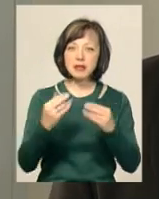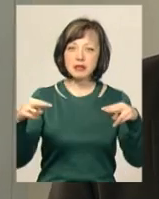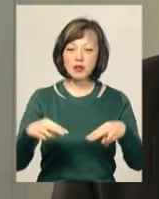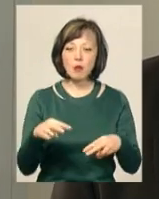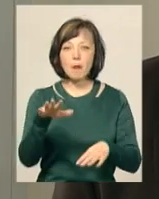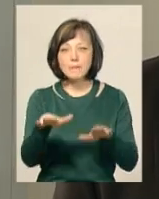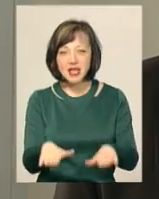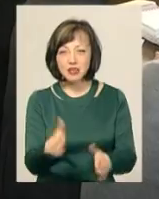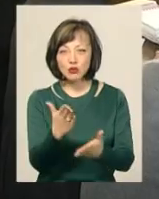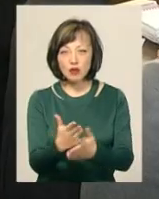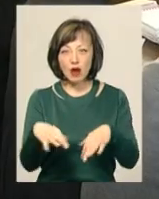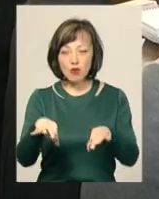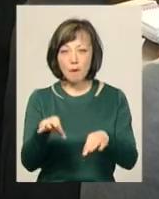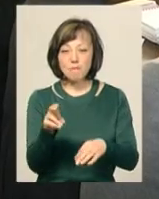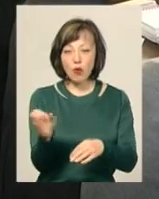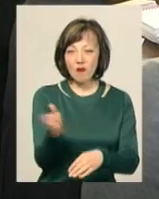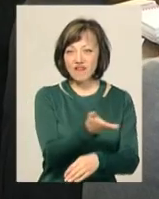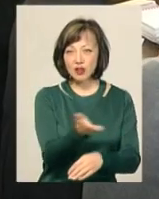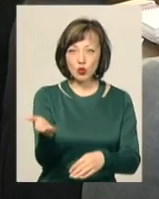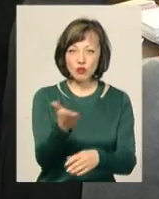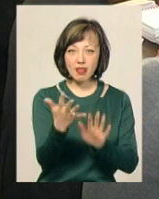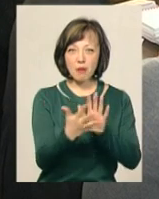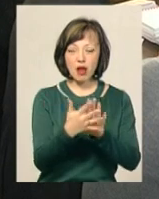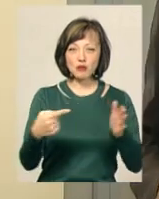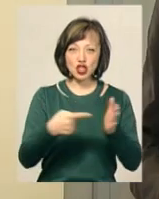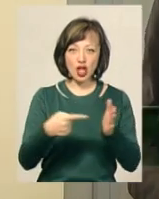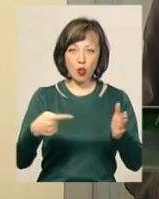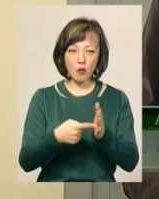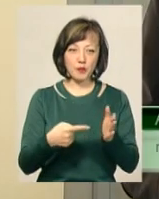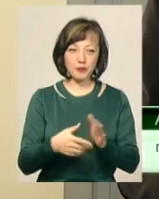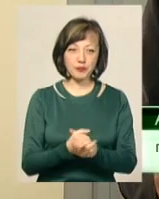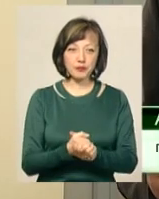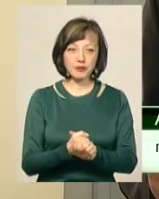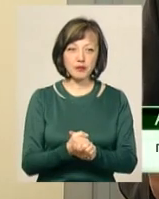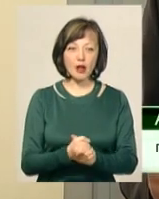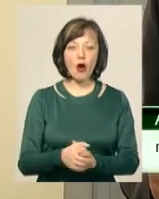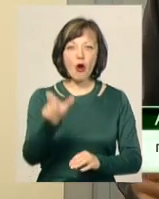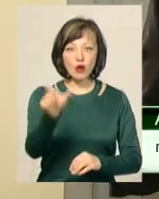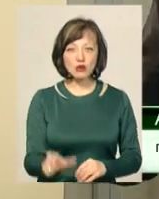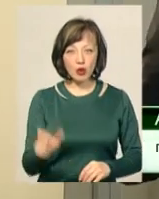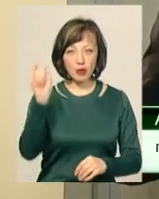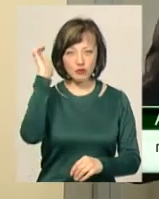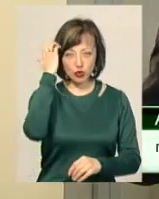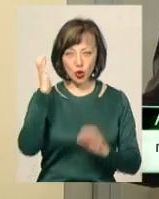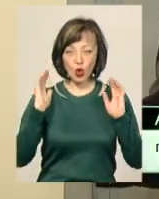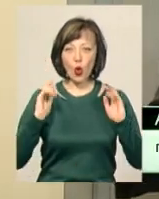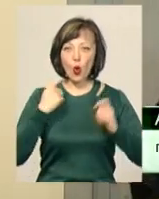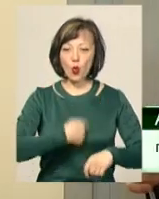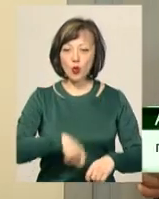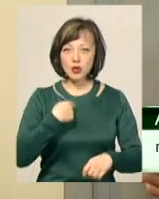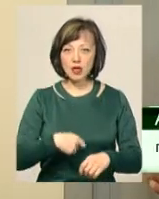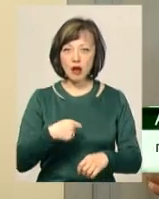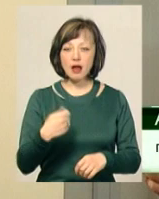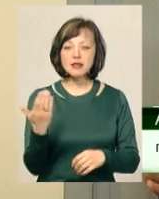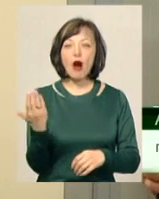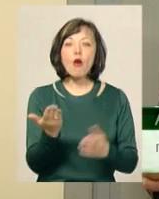місце розташування автомобіля по відношенню до нападника з гострим предметом. Особа в чорній курці, з якої сторони по ходу вашого